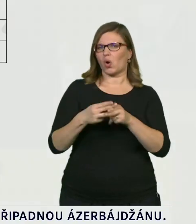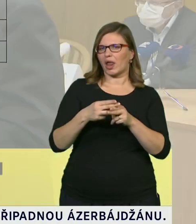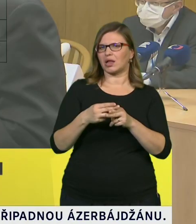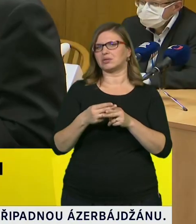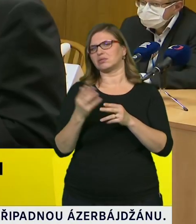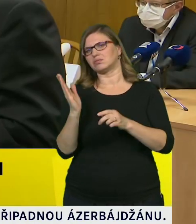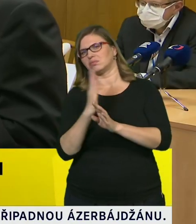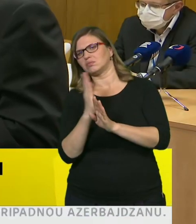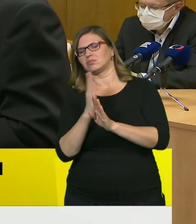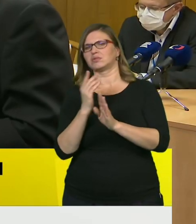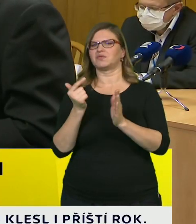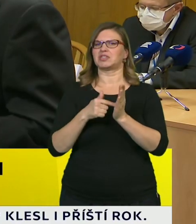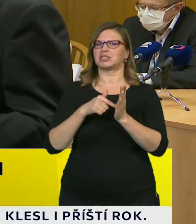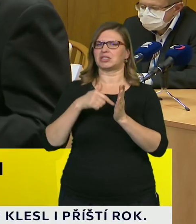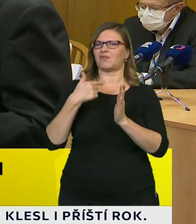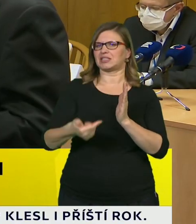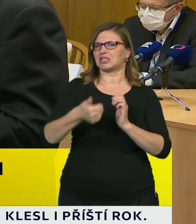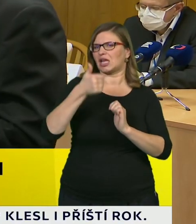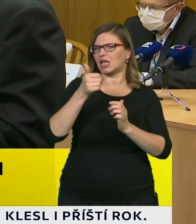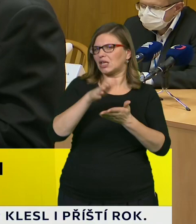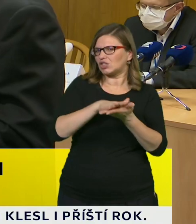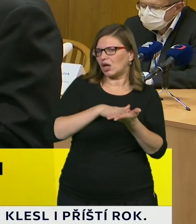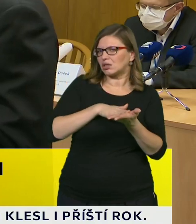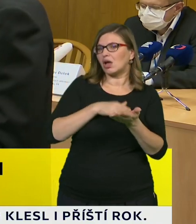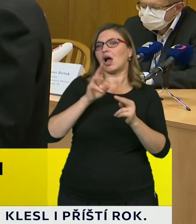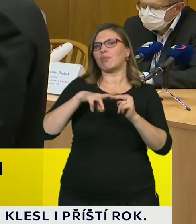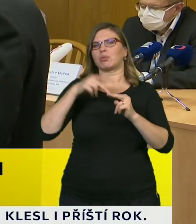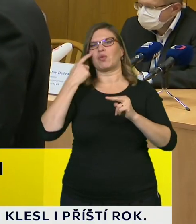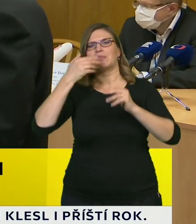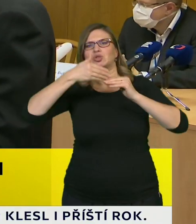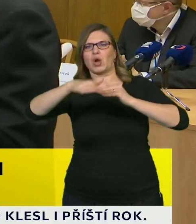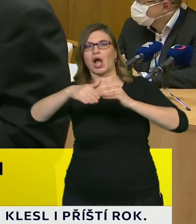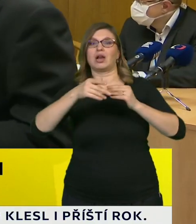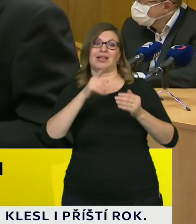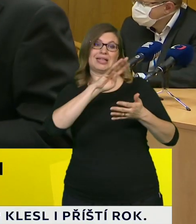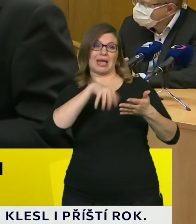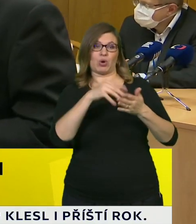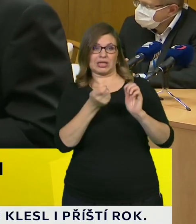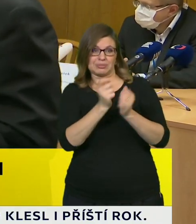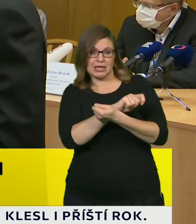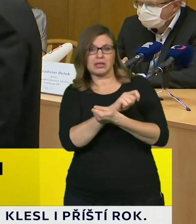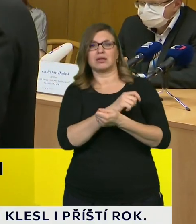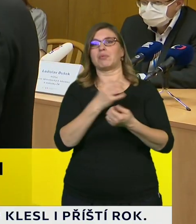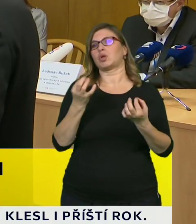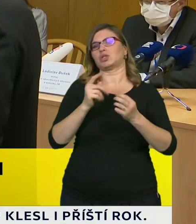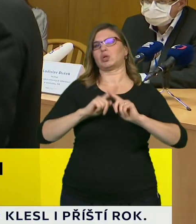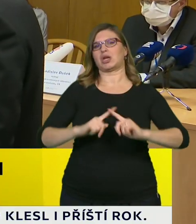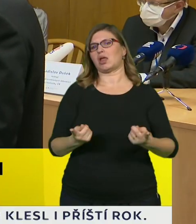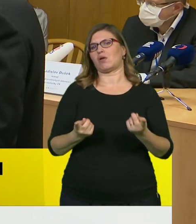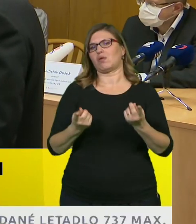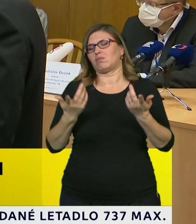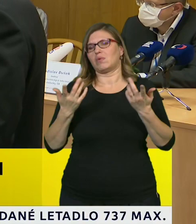systém funguje a zda musíme nebo nemusíme provádět nějaké změny. Ty změny ale nebudou zásadní.